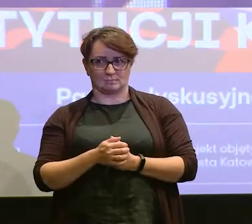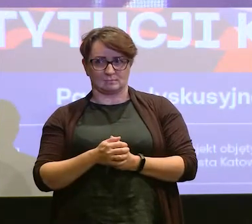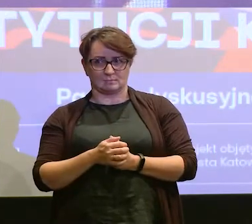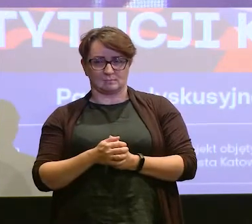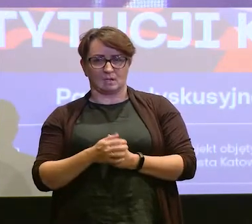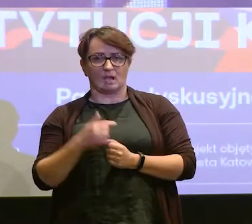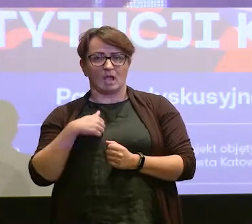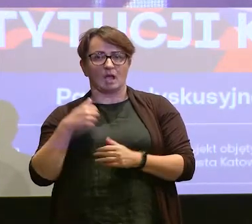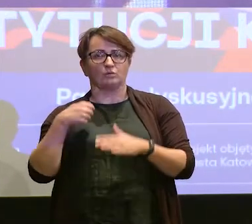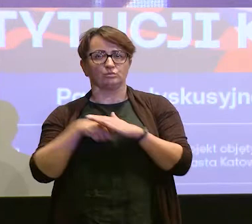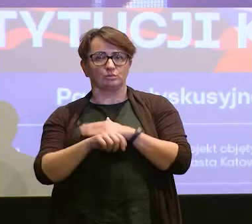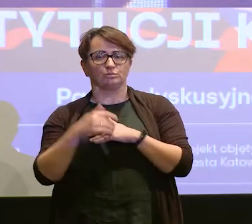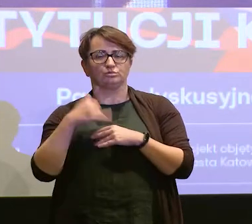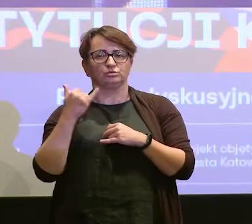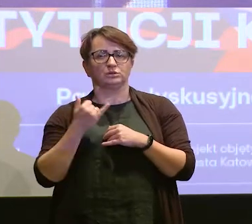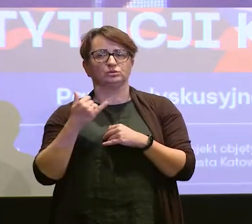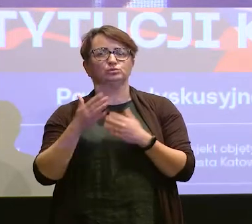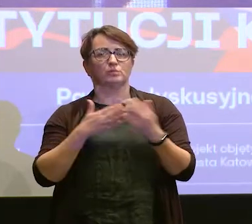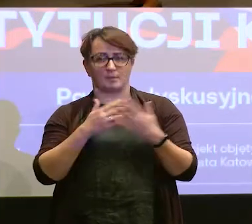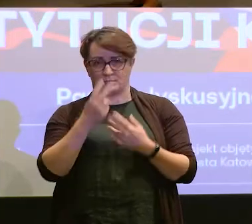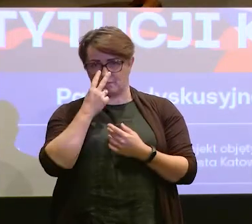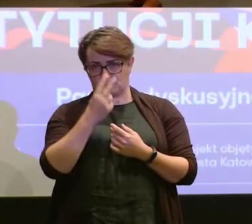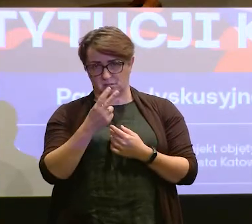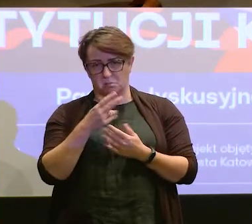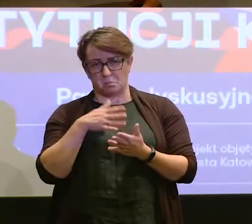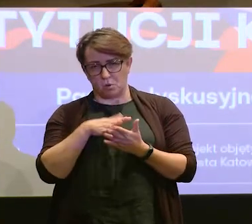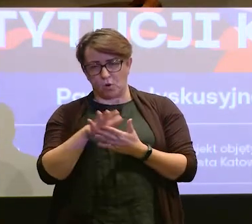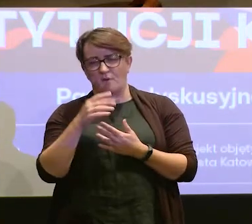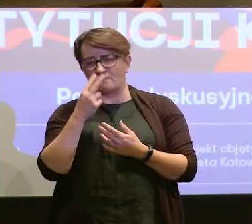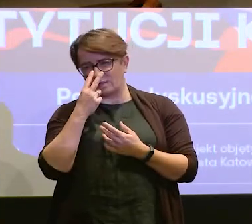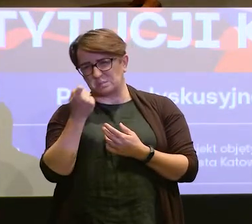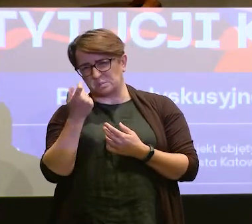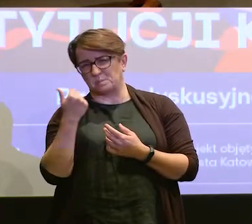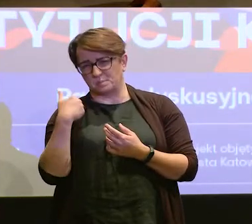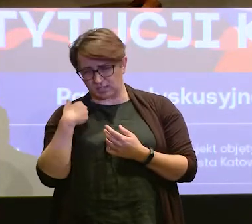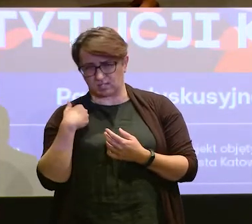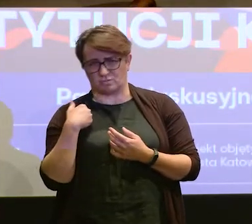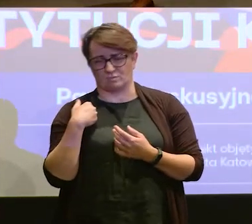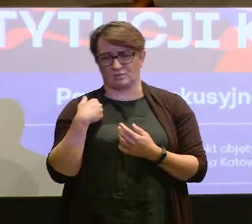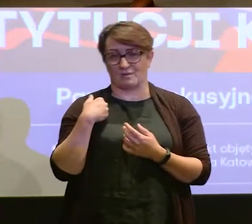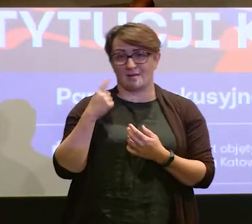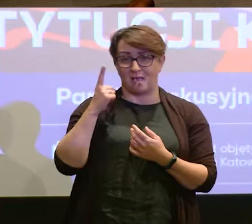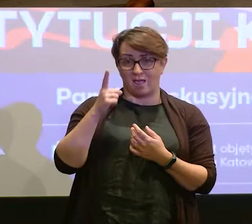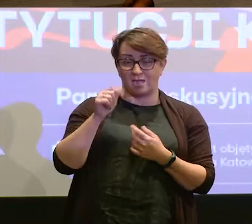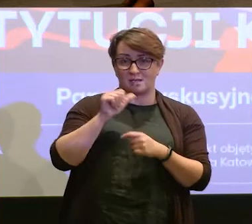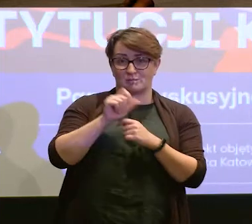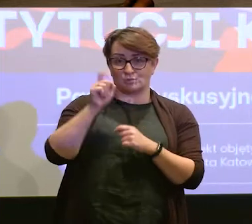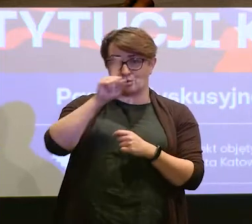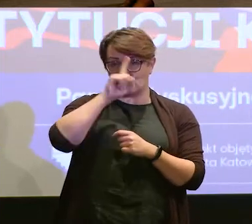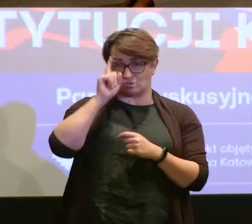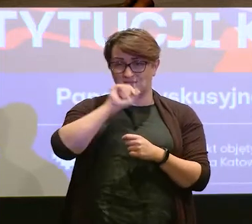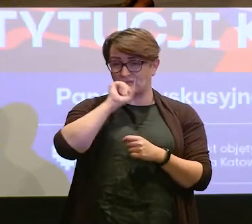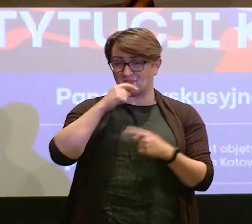Ja urodziłem się jako dziecko słabowidące. Coś tam kiedyś widziałem. Ale są ludzie, którzy nie